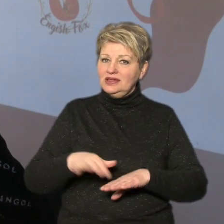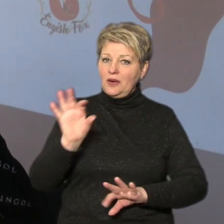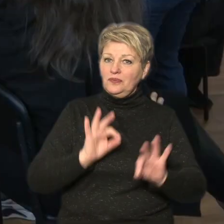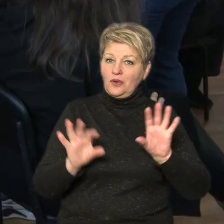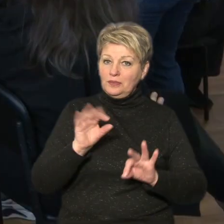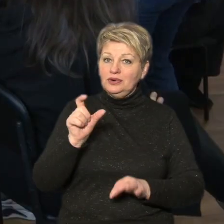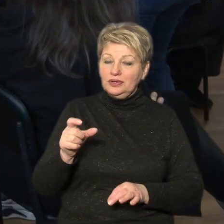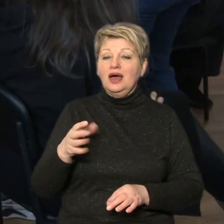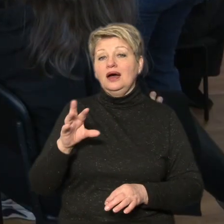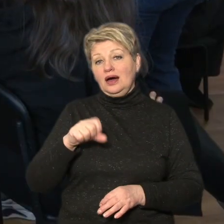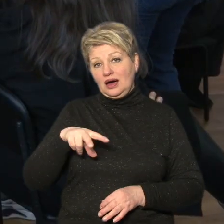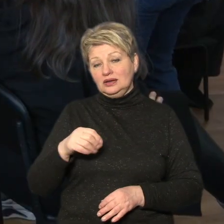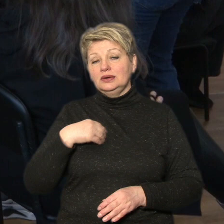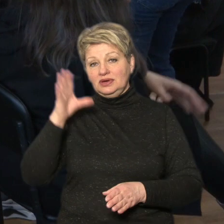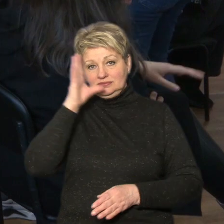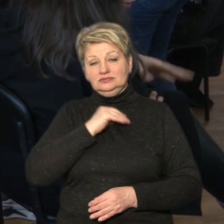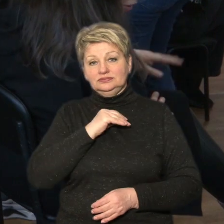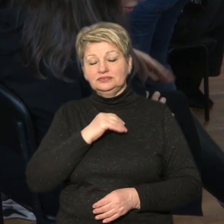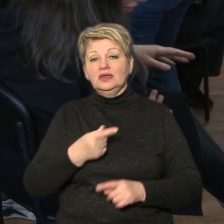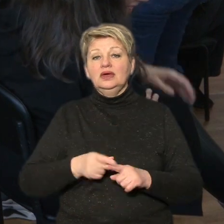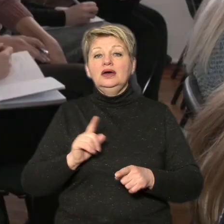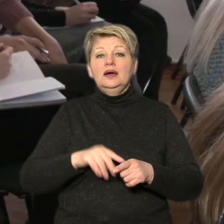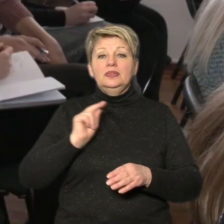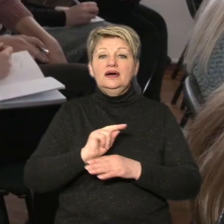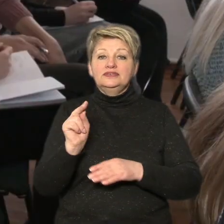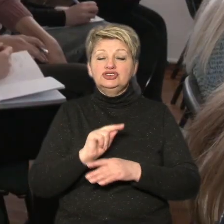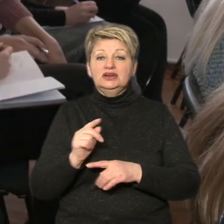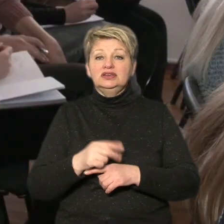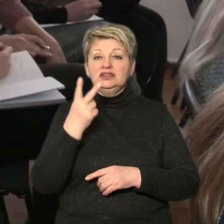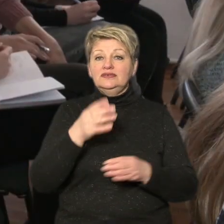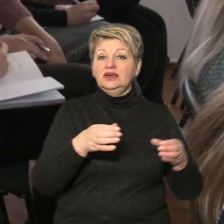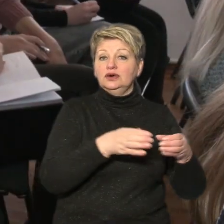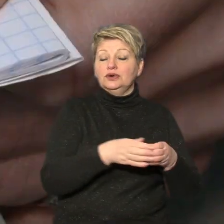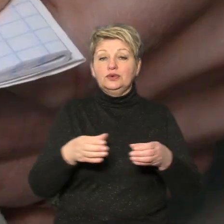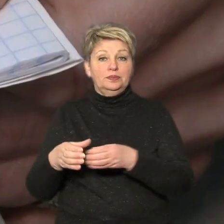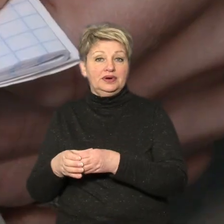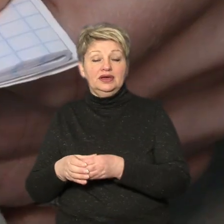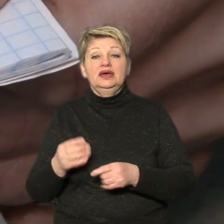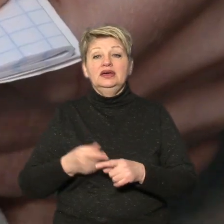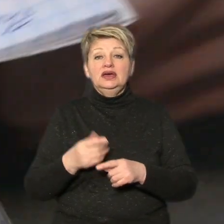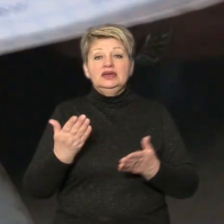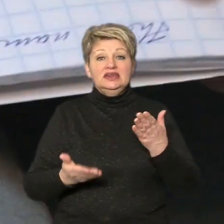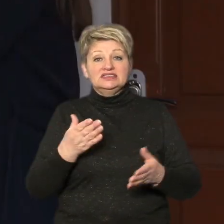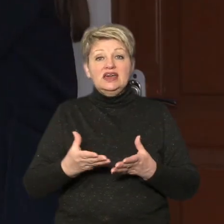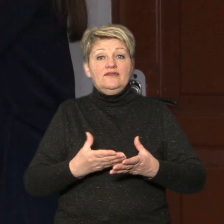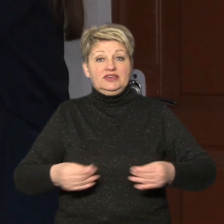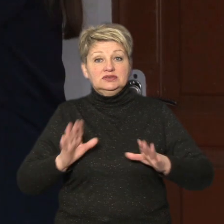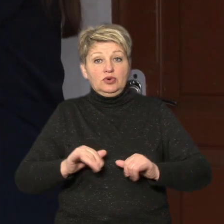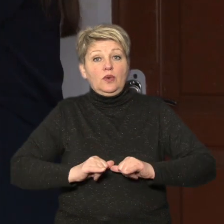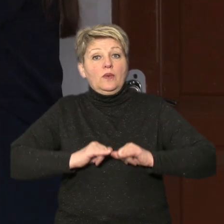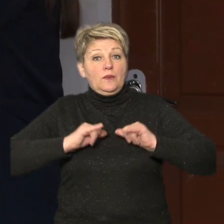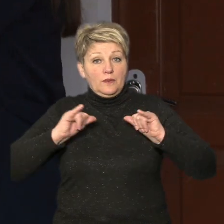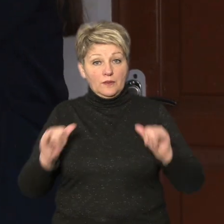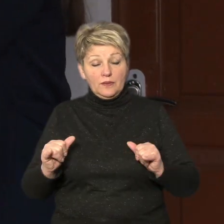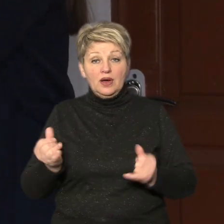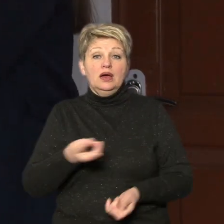впоралися. Навчання відбуваються у двох групах по 35 осіб та триватимуть до кінця весни. Якщо ж охочих буде більшати, говорить жінка,